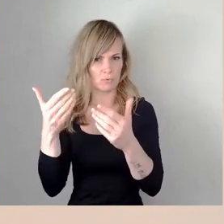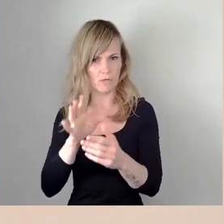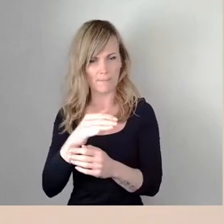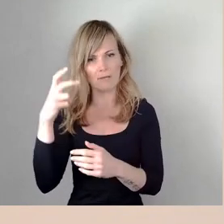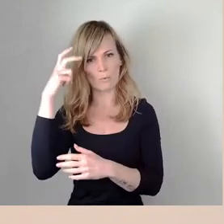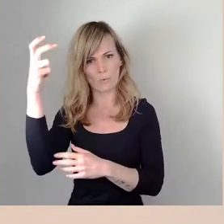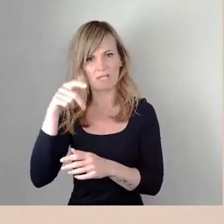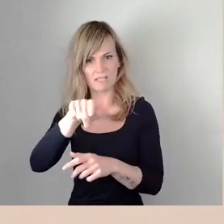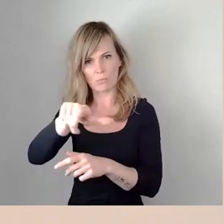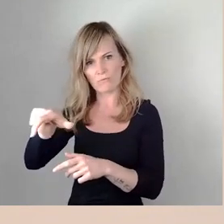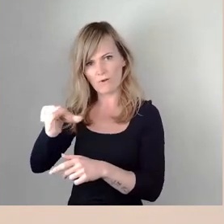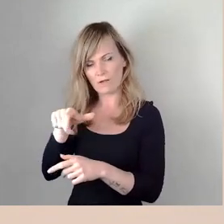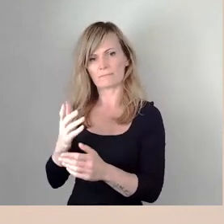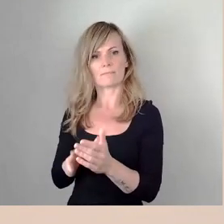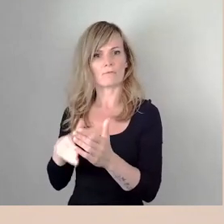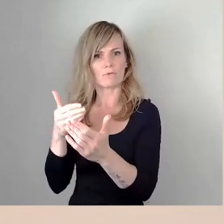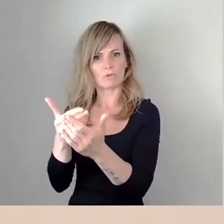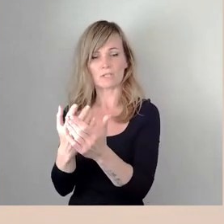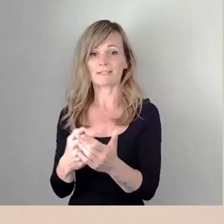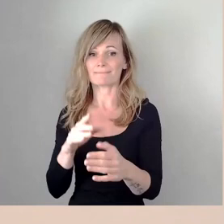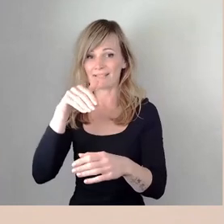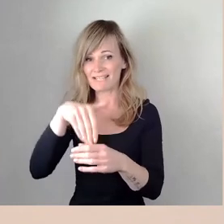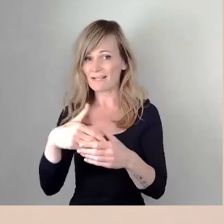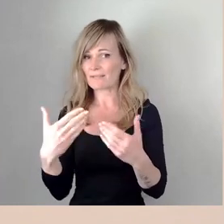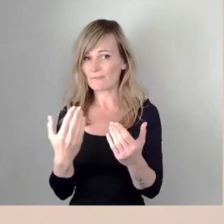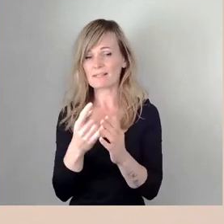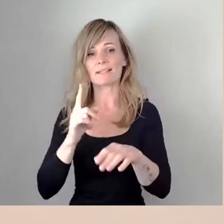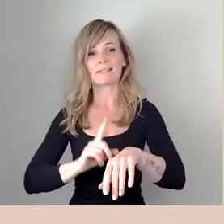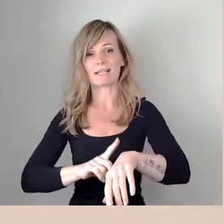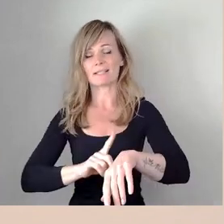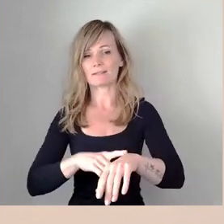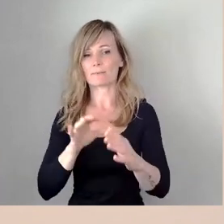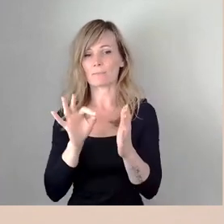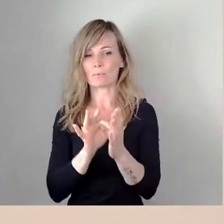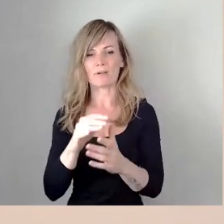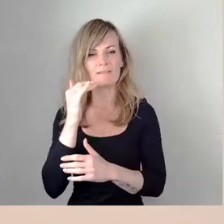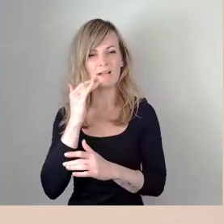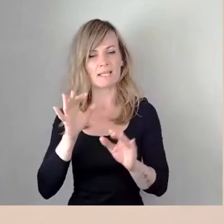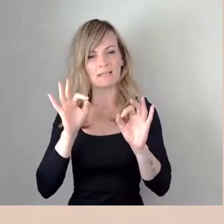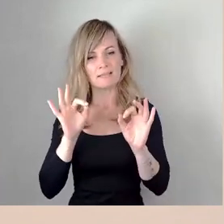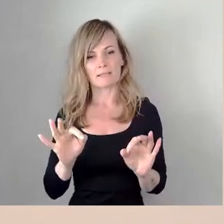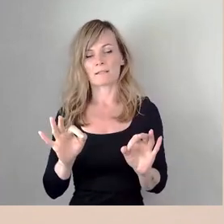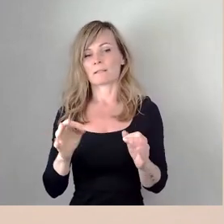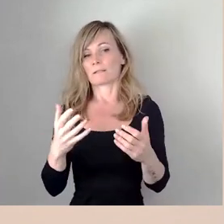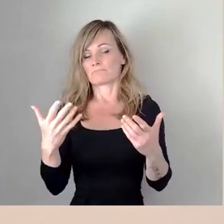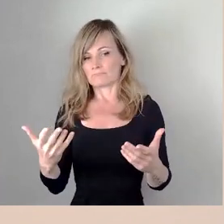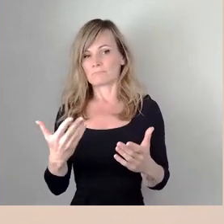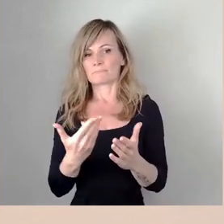Vorlage darum, den Zeitpunkt, wann dann entsprechend diese Konzert